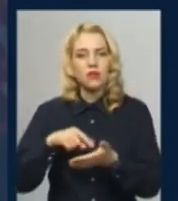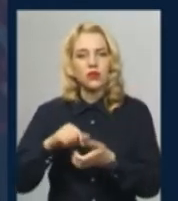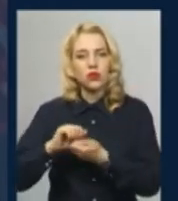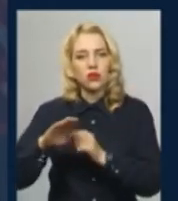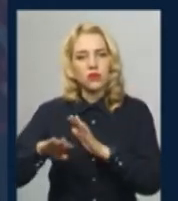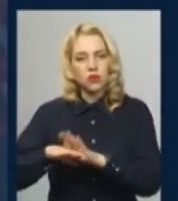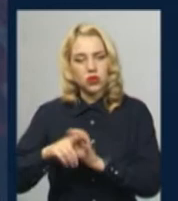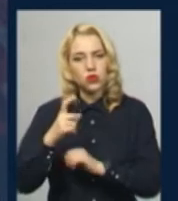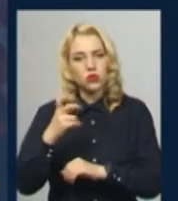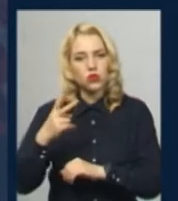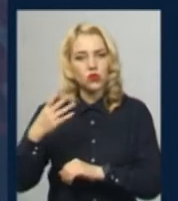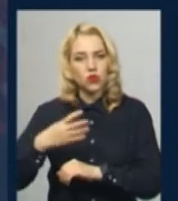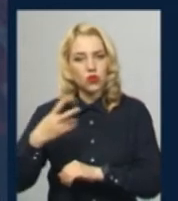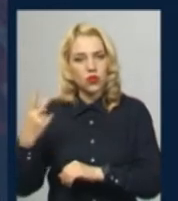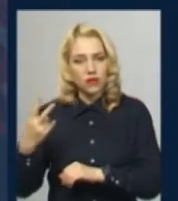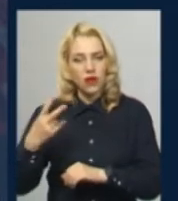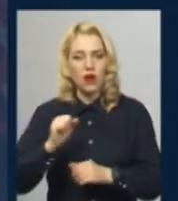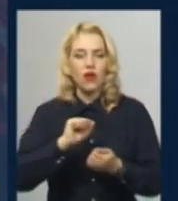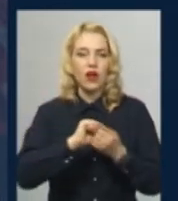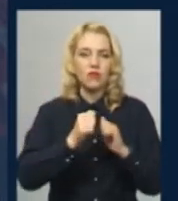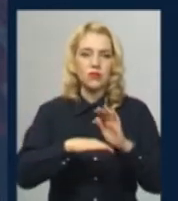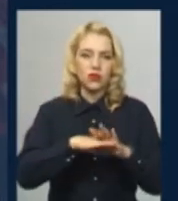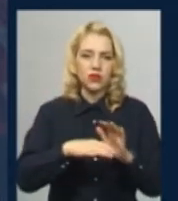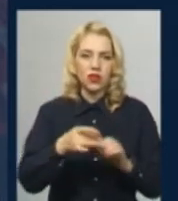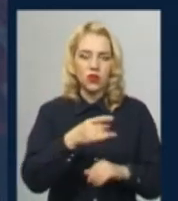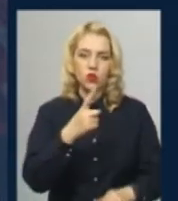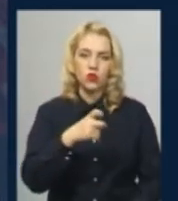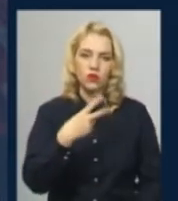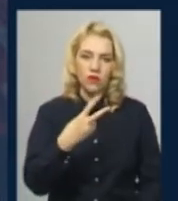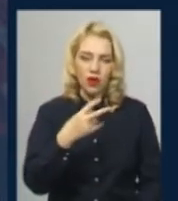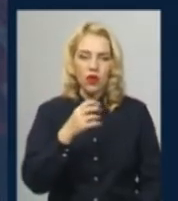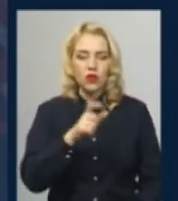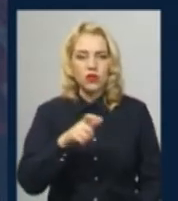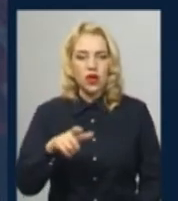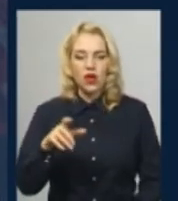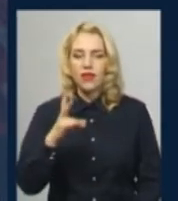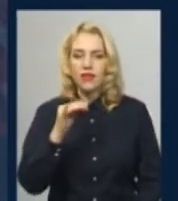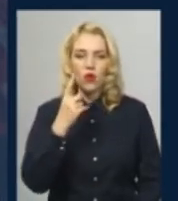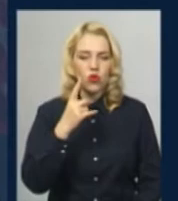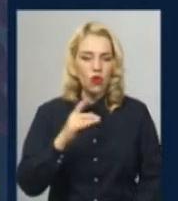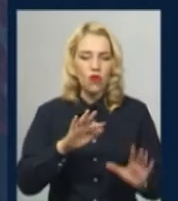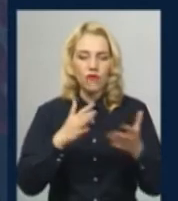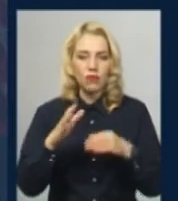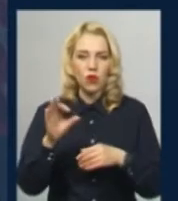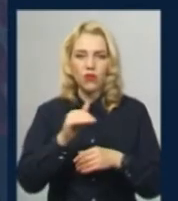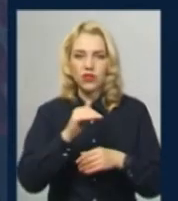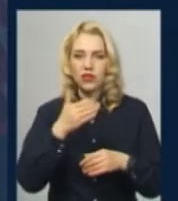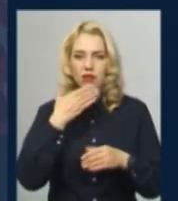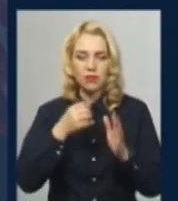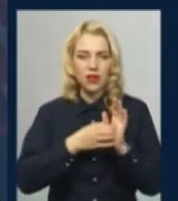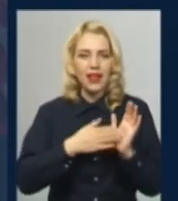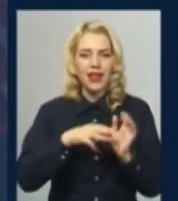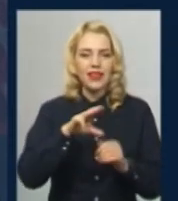142 та у Кам'янець-Подільському районі – 102 особи. Жодних випадків офіційно не реєстрували у Теофіпольському,